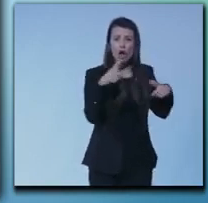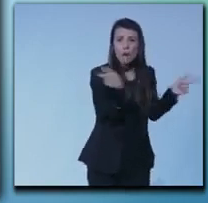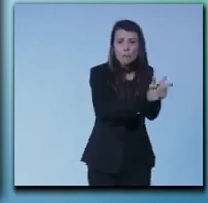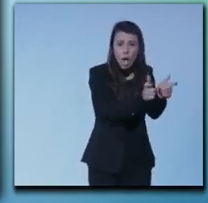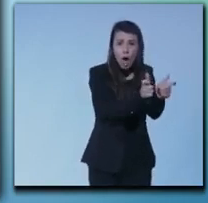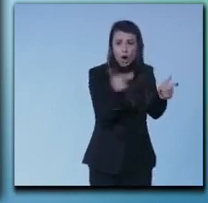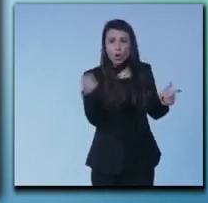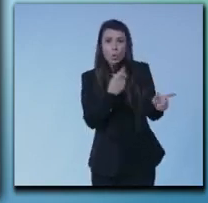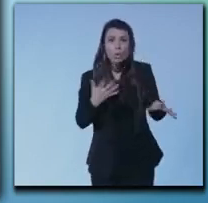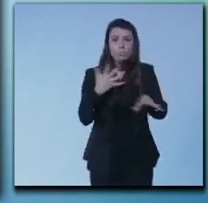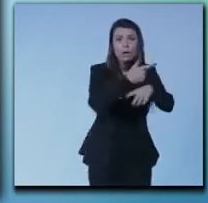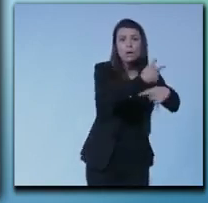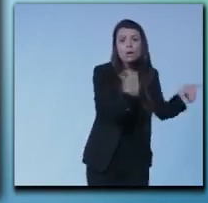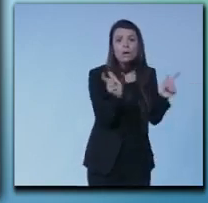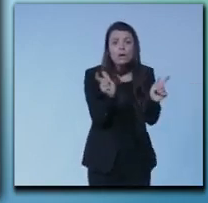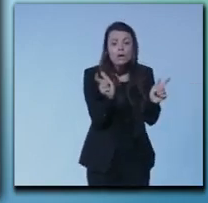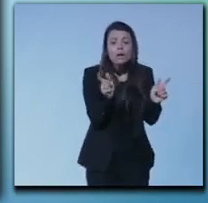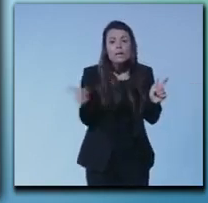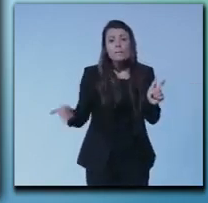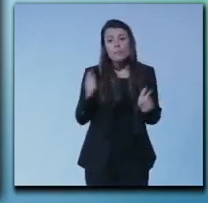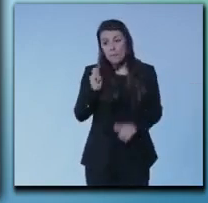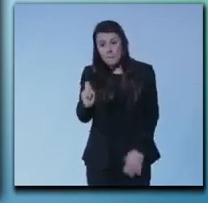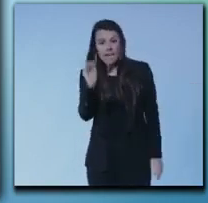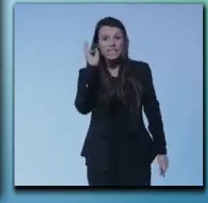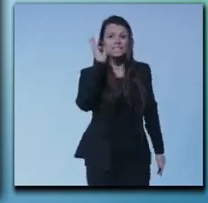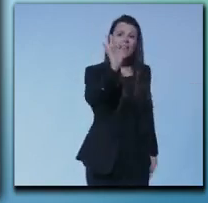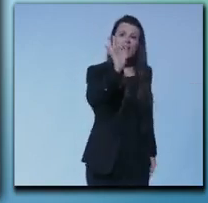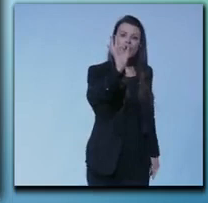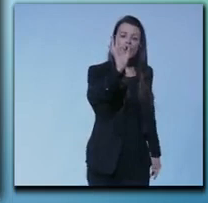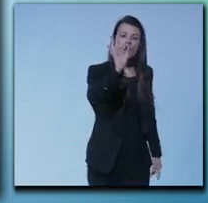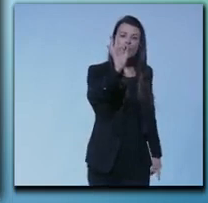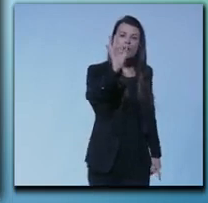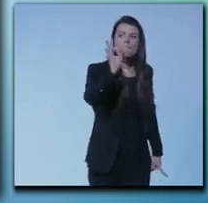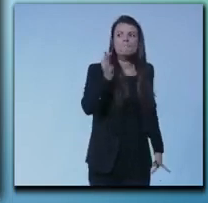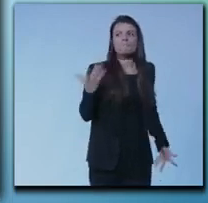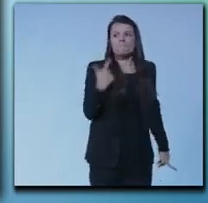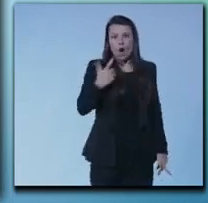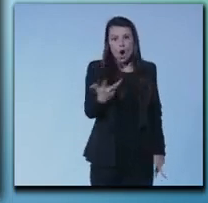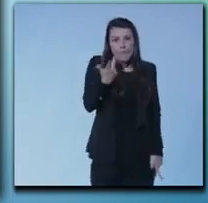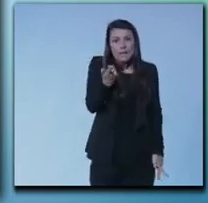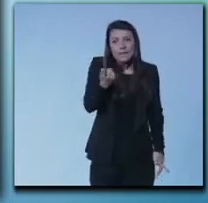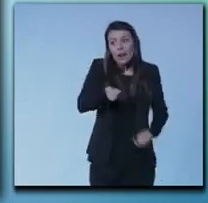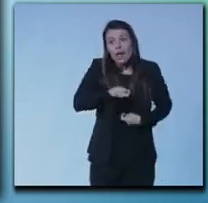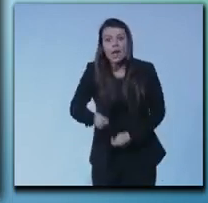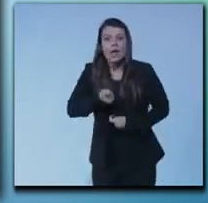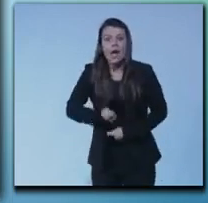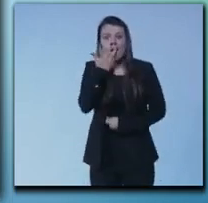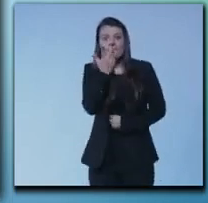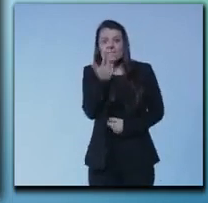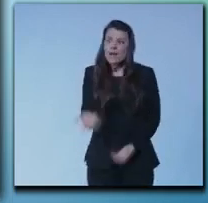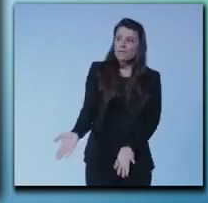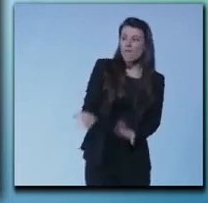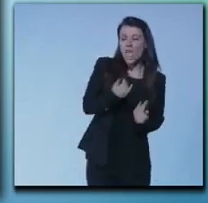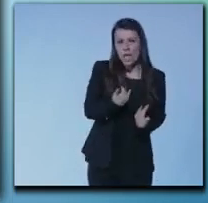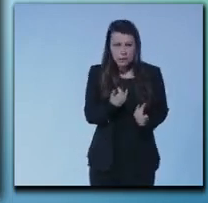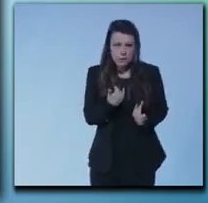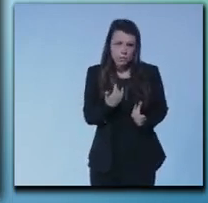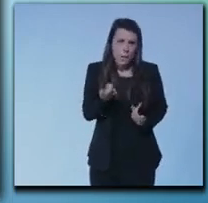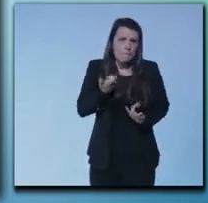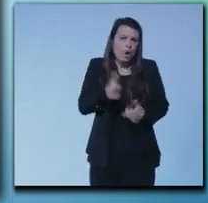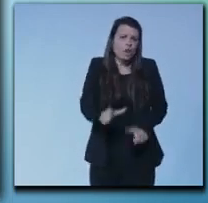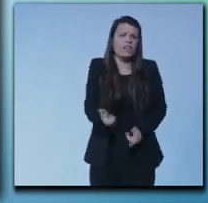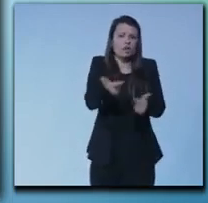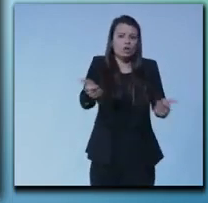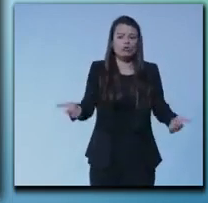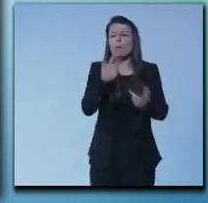diciamo che evidentemente non offri il massimo della motivazione certo poi è un funzionario pubblico un dirigente